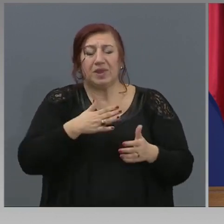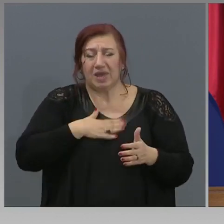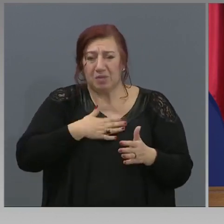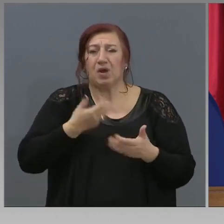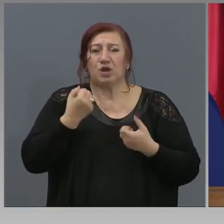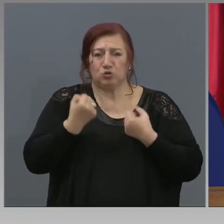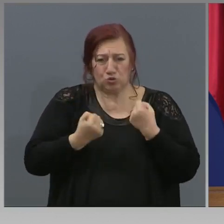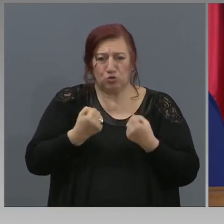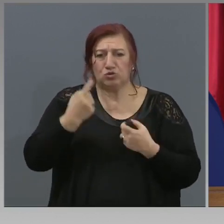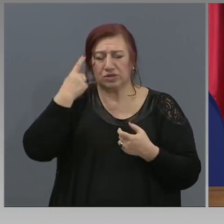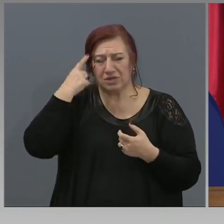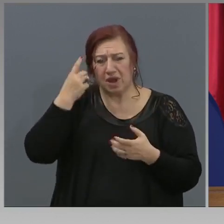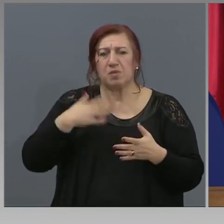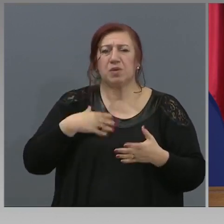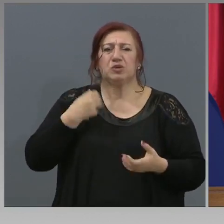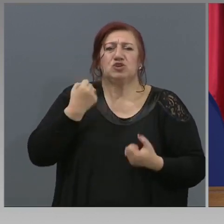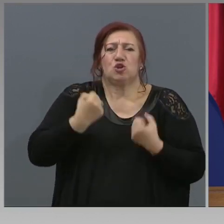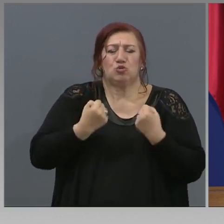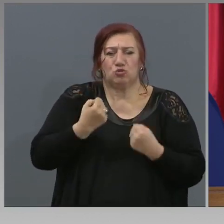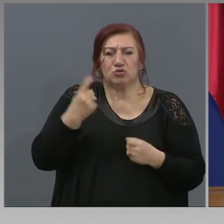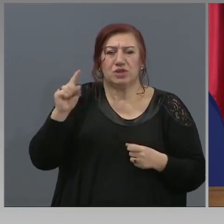още, имаше трудности първите дни.